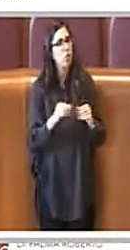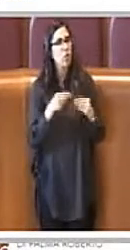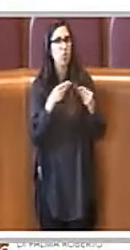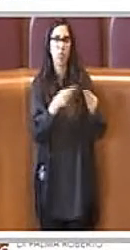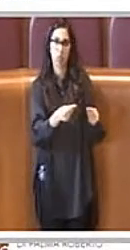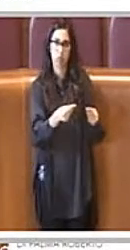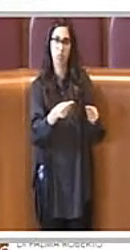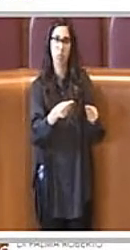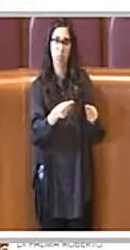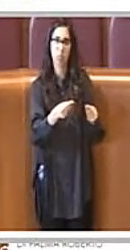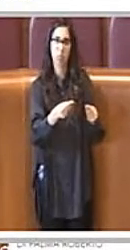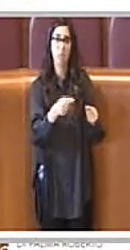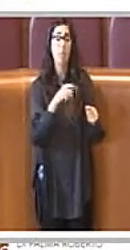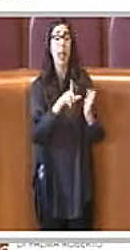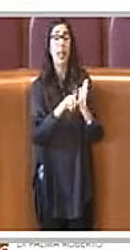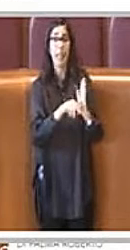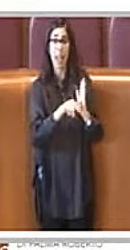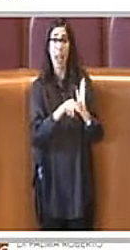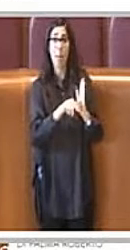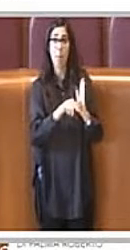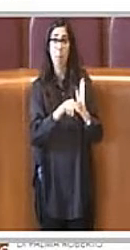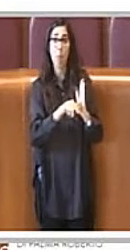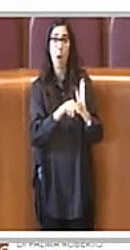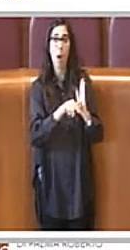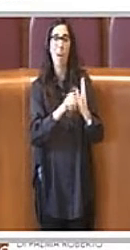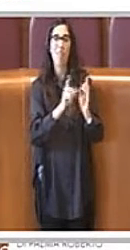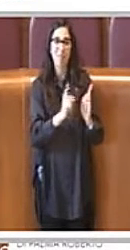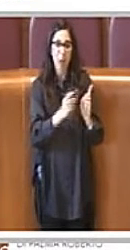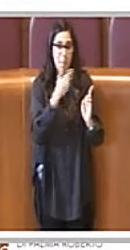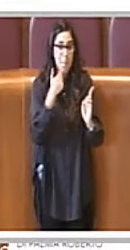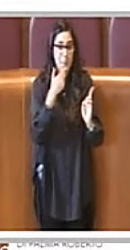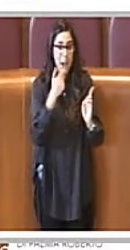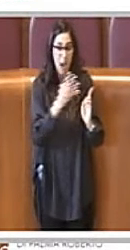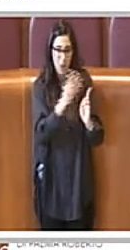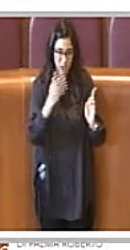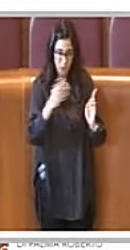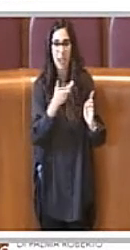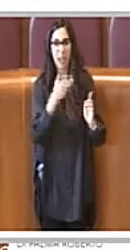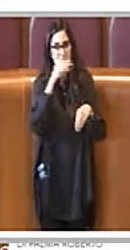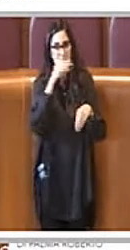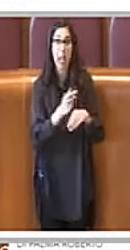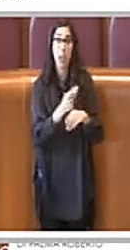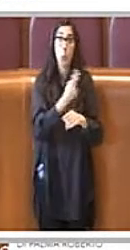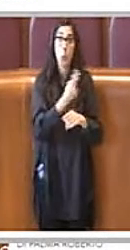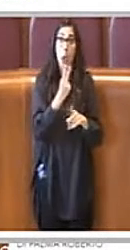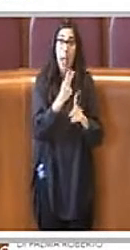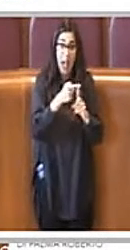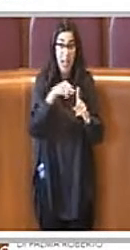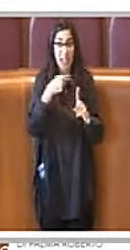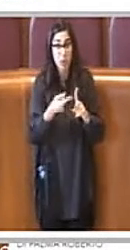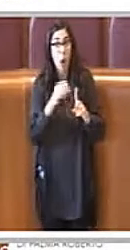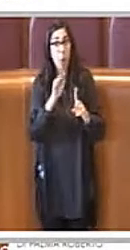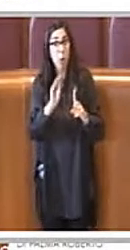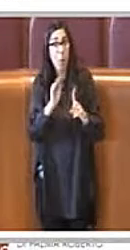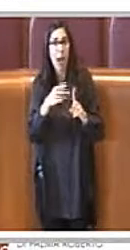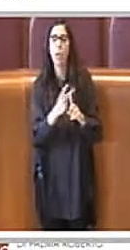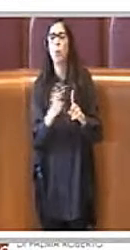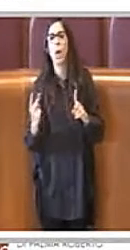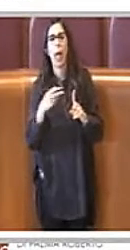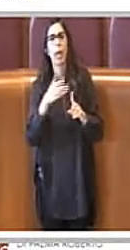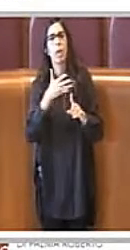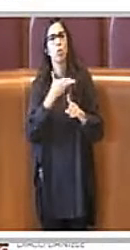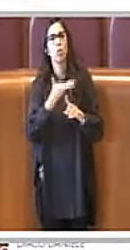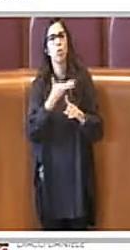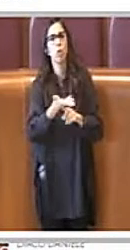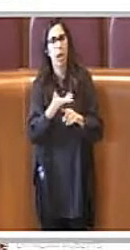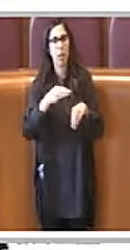equivalente a quella residua dell'avviso pubblico originario Questa modalità